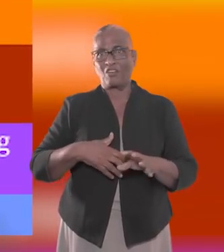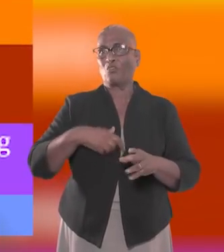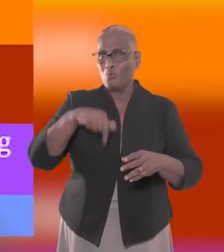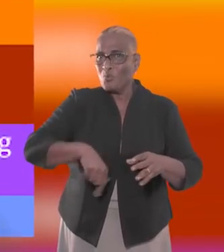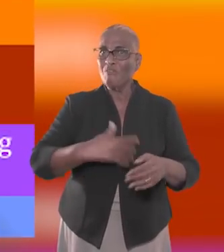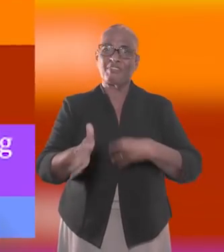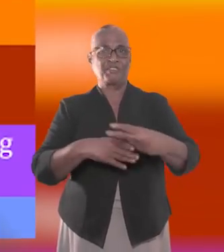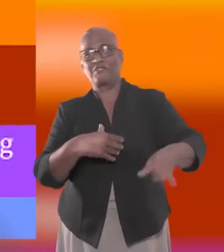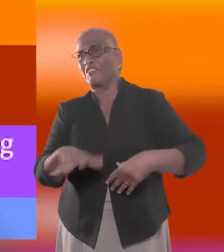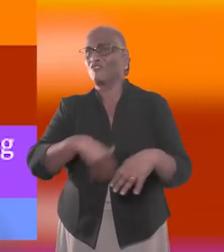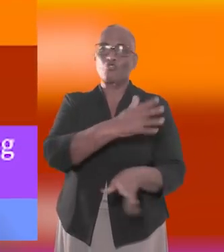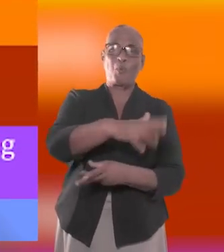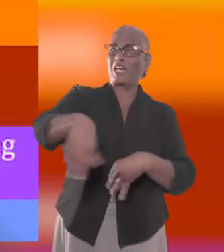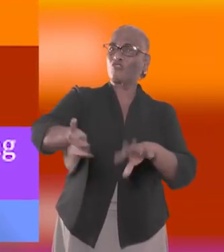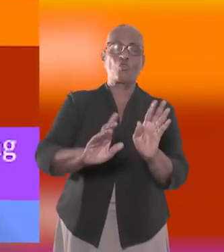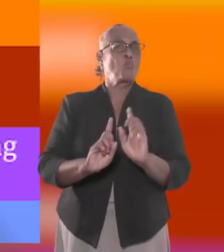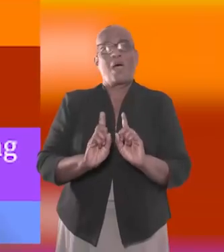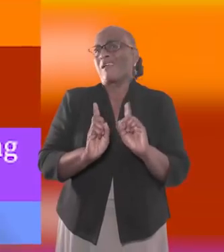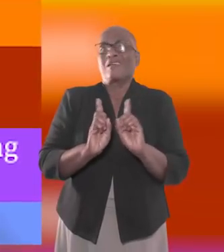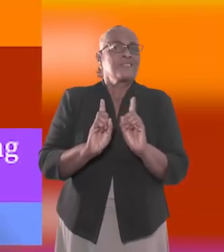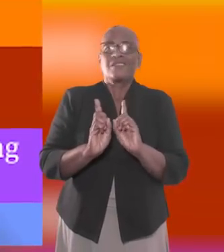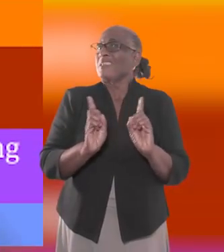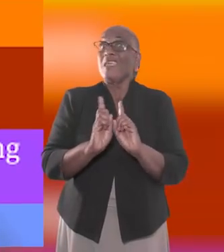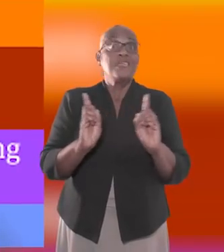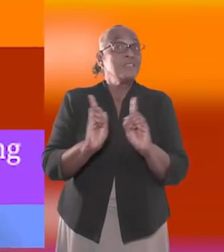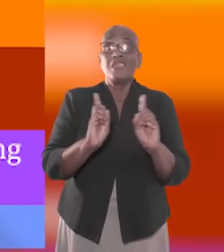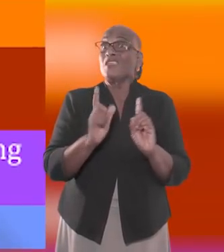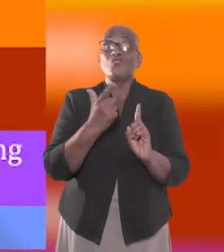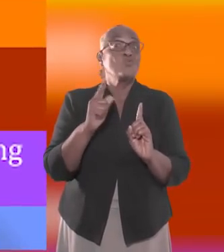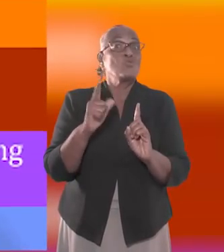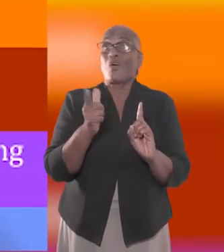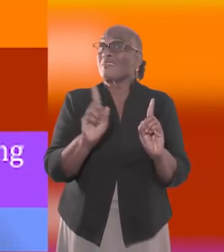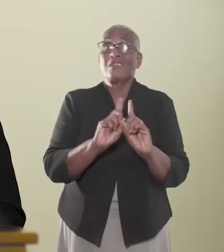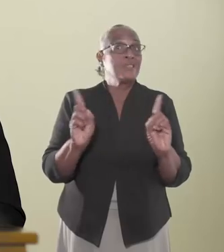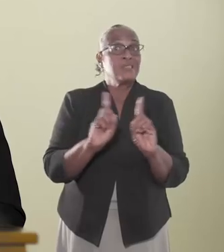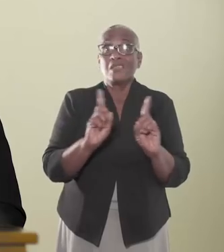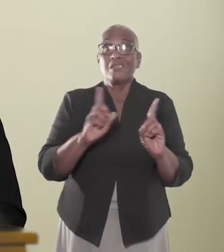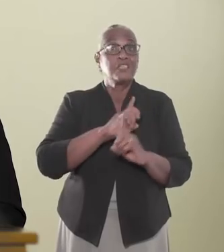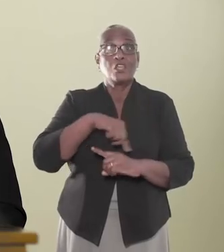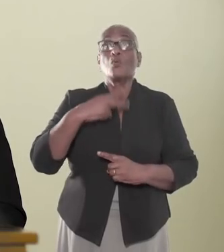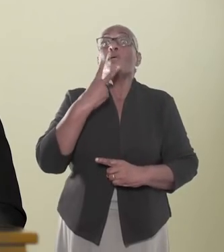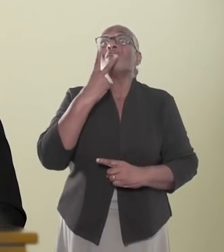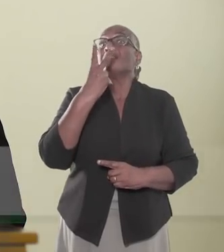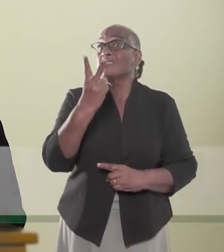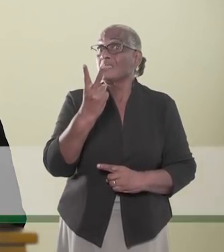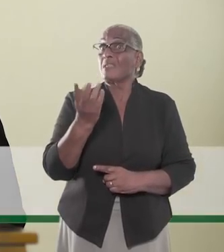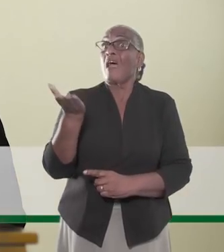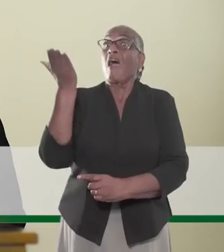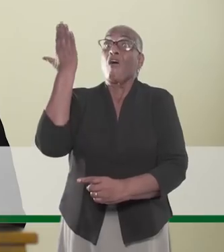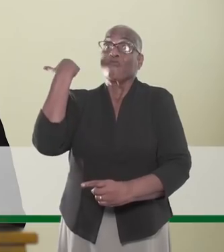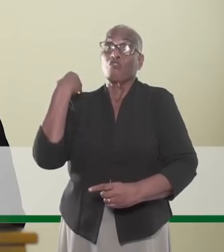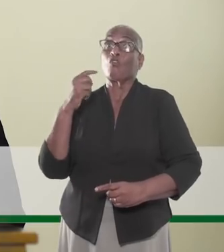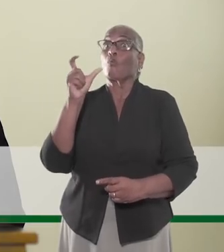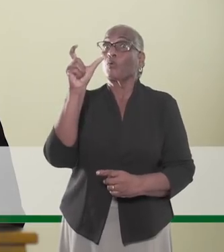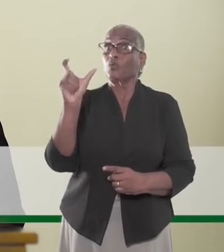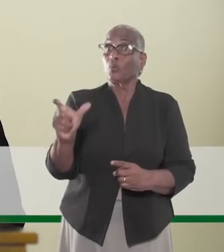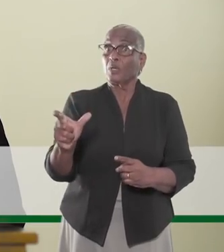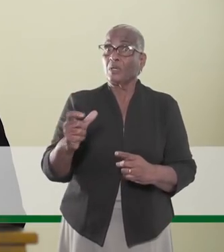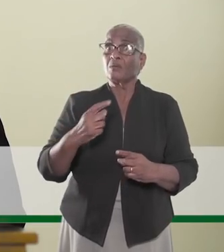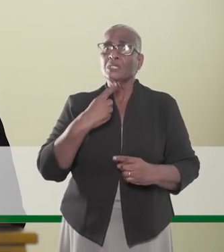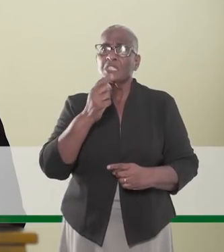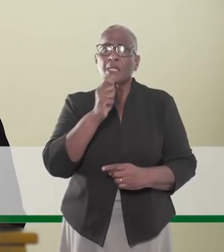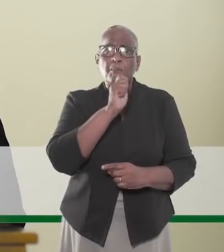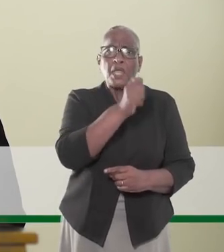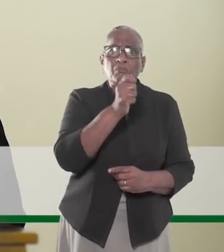overslaan tot nonchalance. Wij zijn er nog niet. Wij constateren de afgelopen twee weken